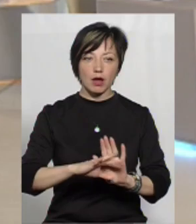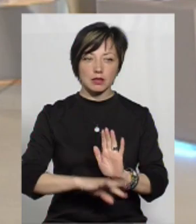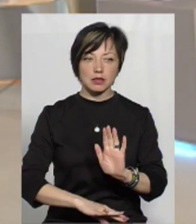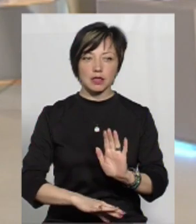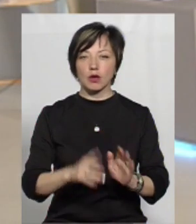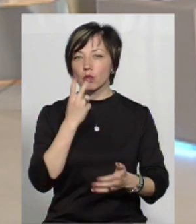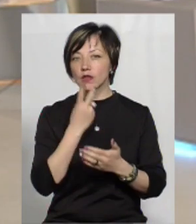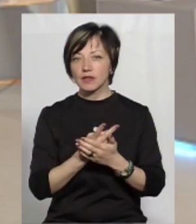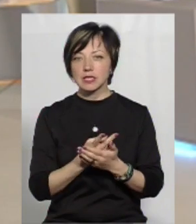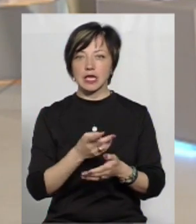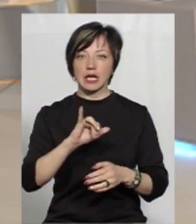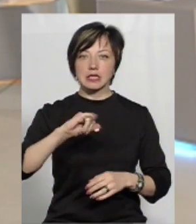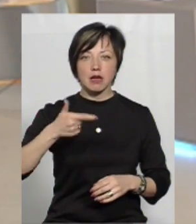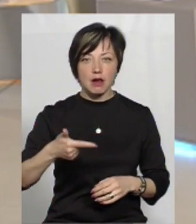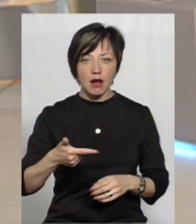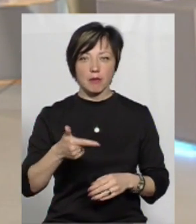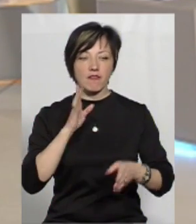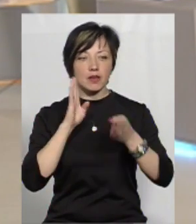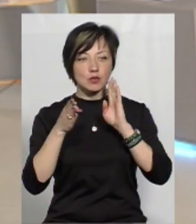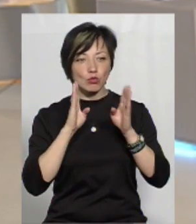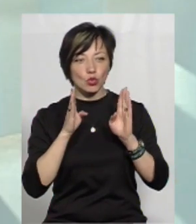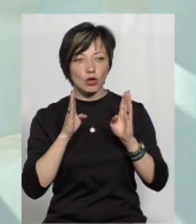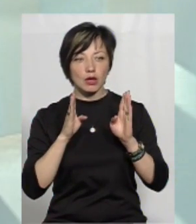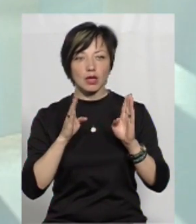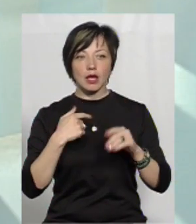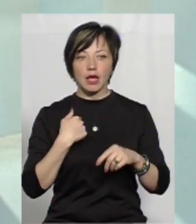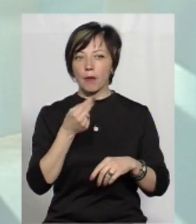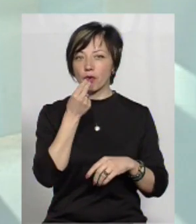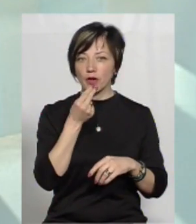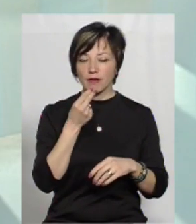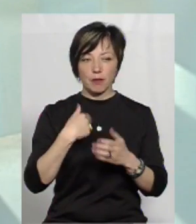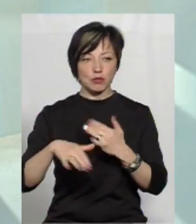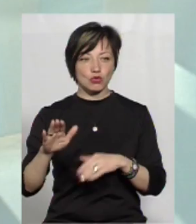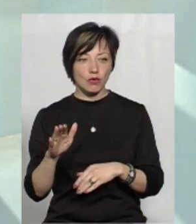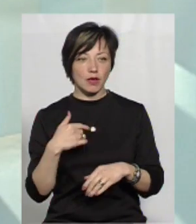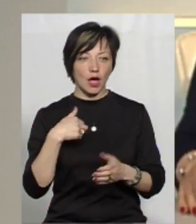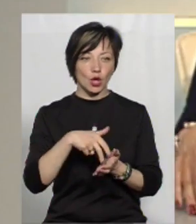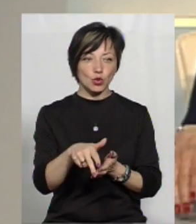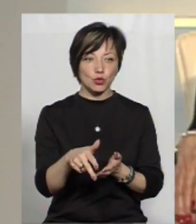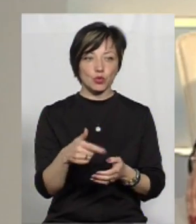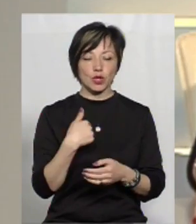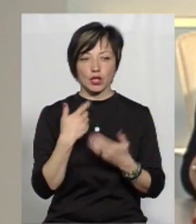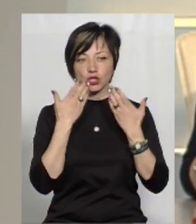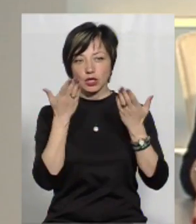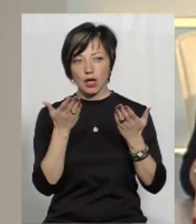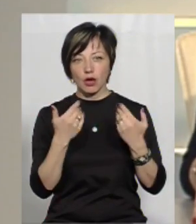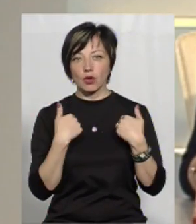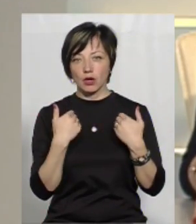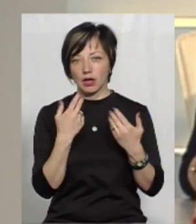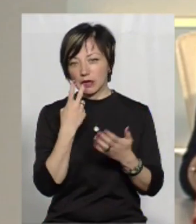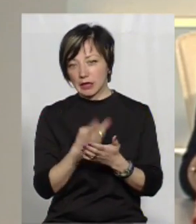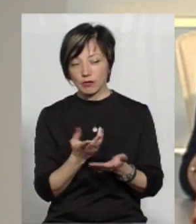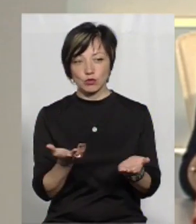Ви подивіться інстаграми, фейсбуки. Я поїв, я пішов, я йду, я читаю, я